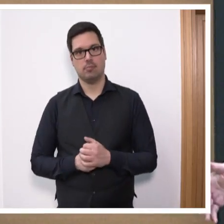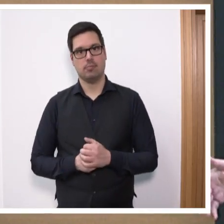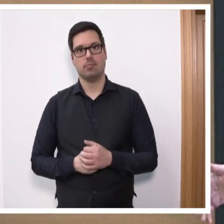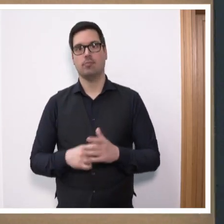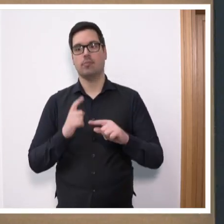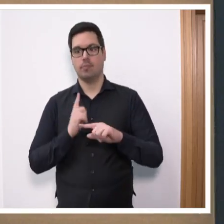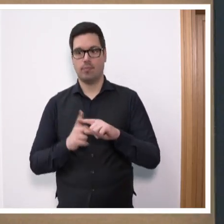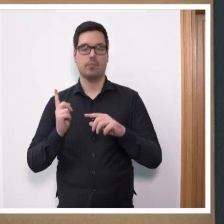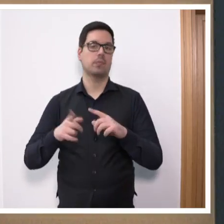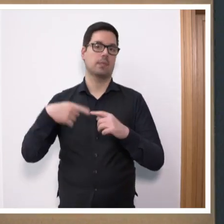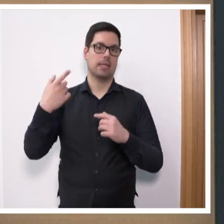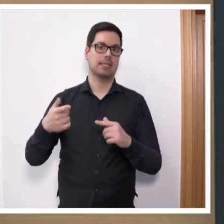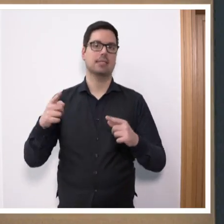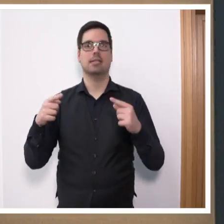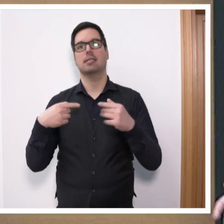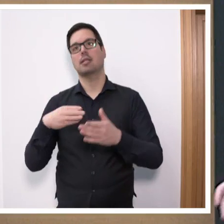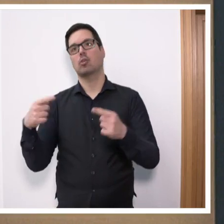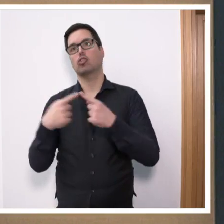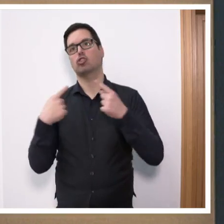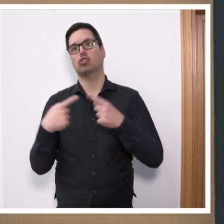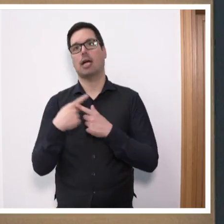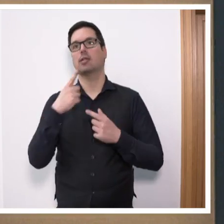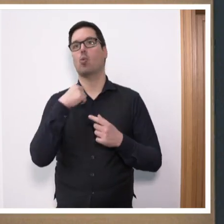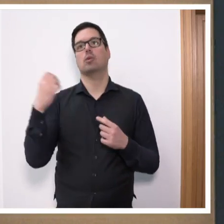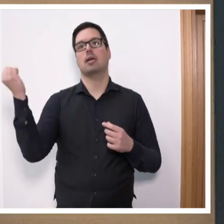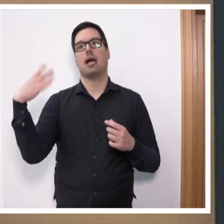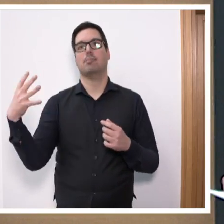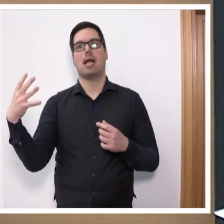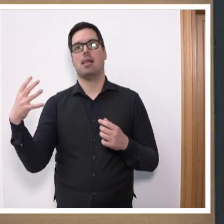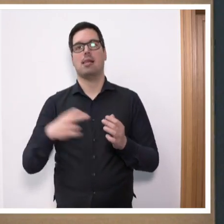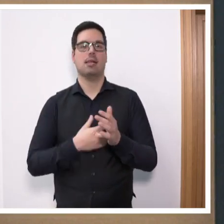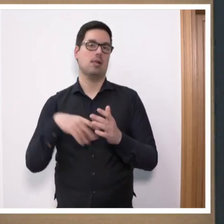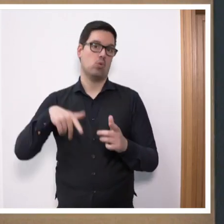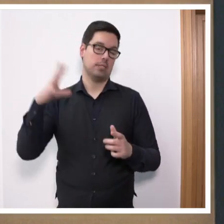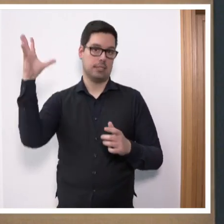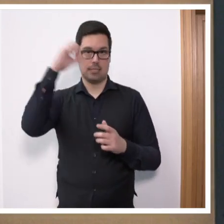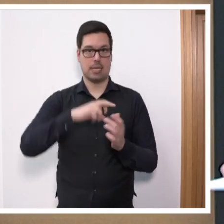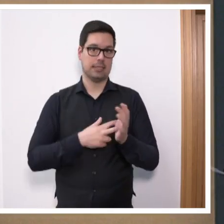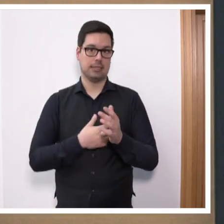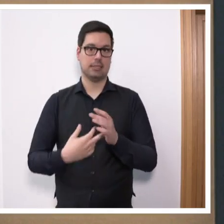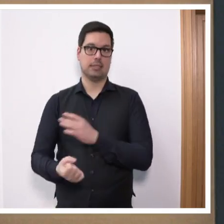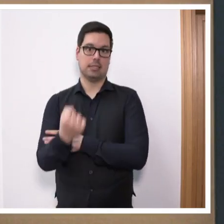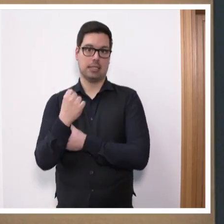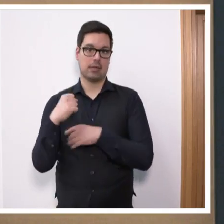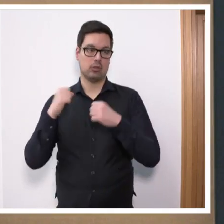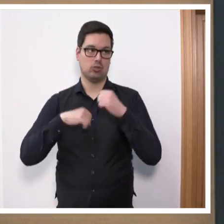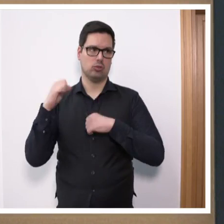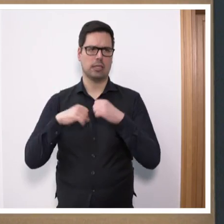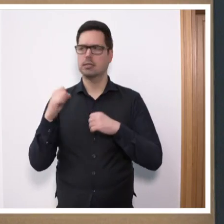Und das nächste Dauerstreit in der roten Ampel, was zu tun ist. Wir haben gerade heute Nacht erlebt, dass die Kraftwerksstrategie